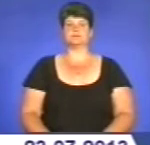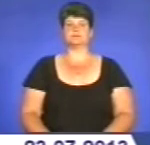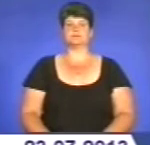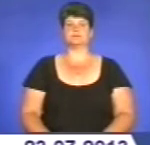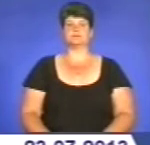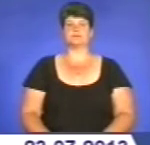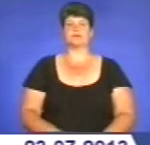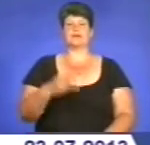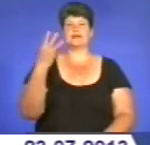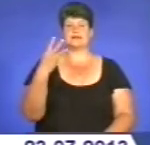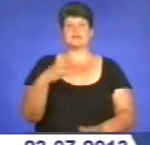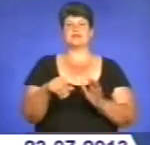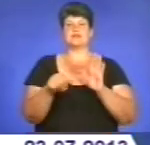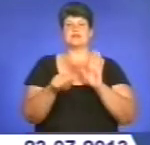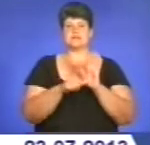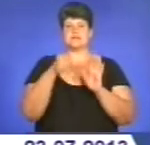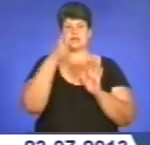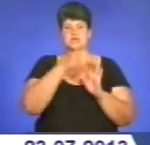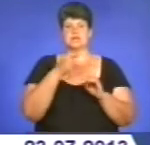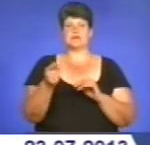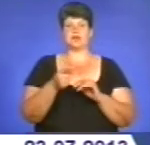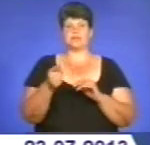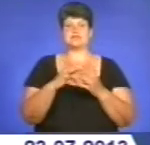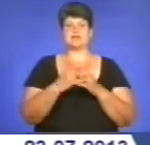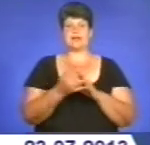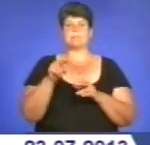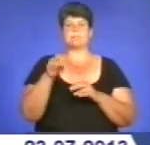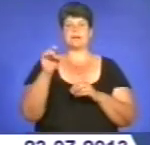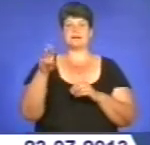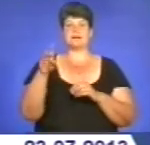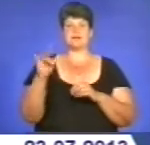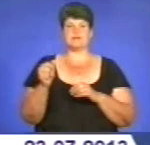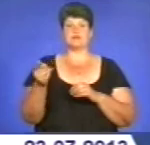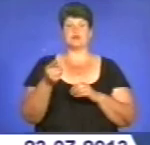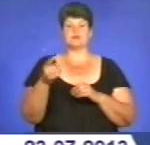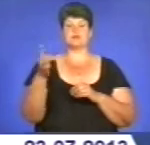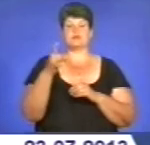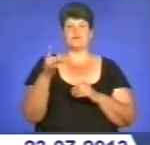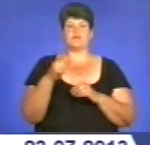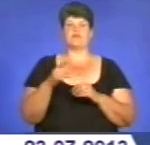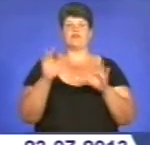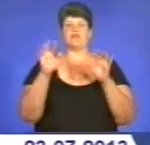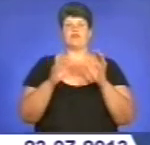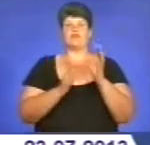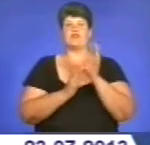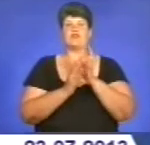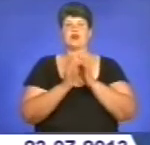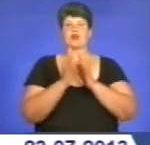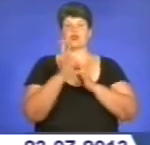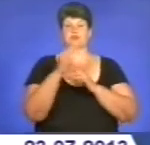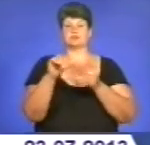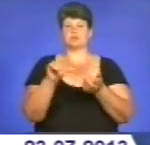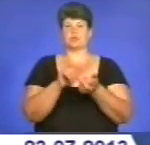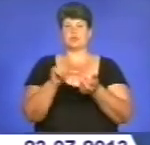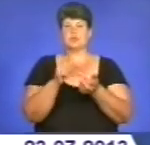36-річний тернополянин у селі Петриків Тернопільського району вирощував наркомісні речовини і зберігав